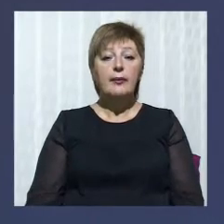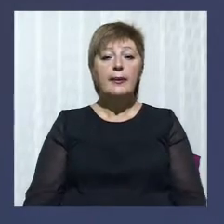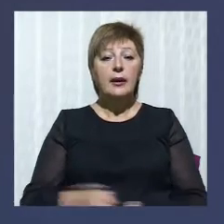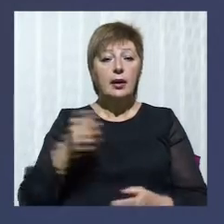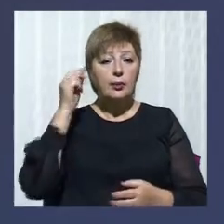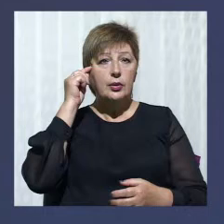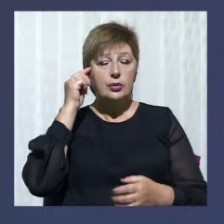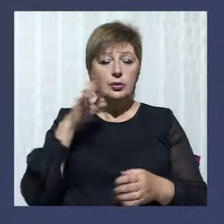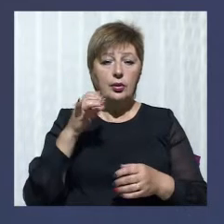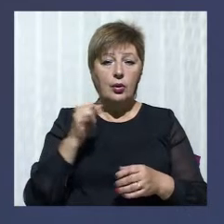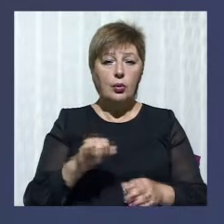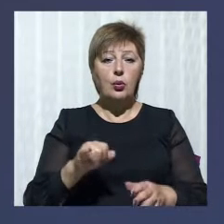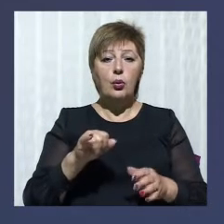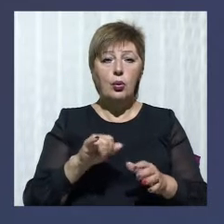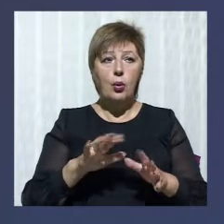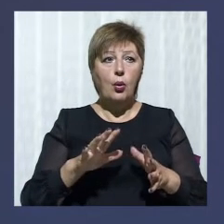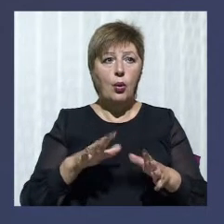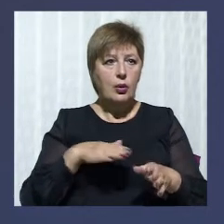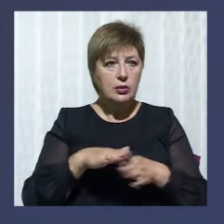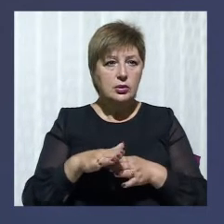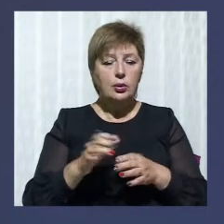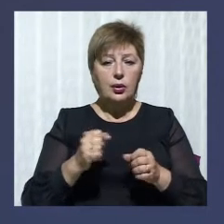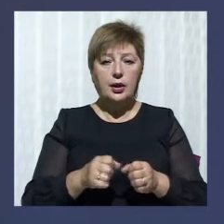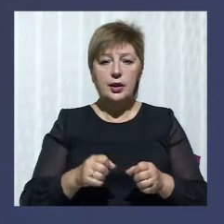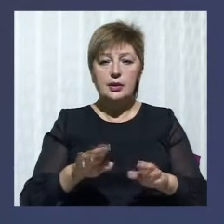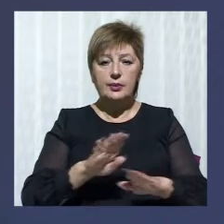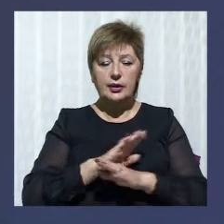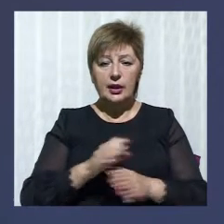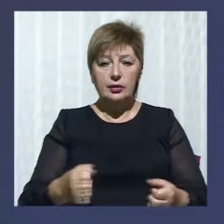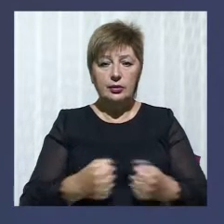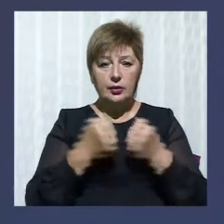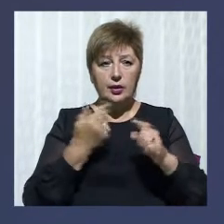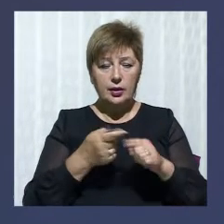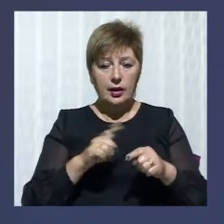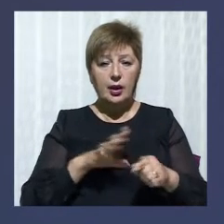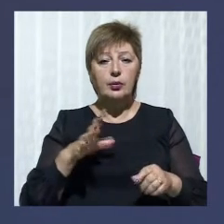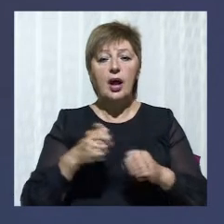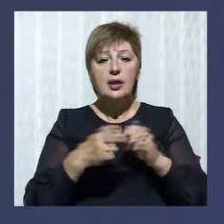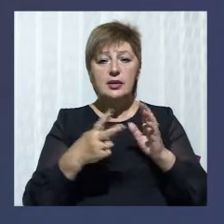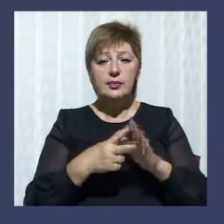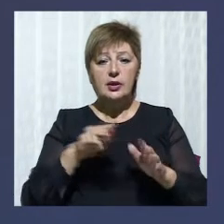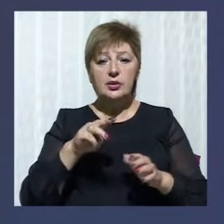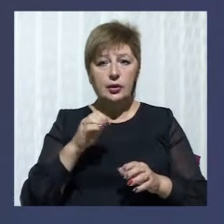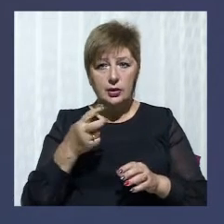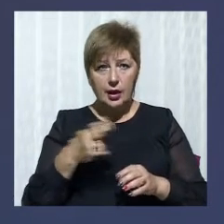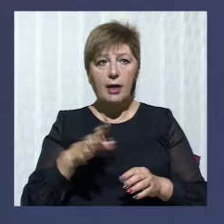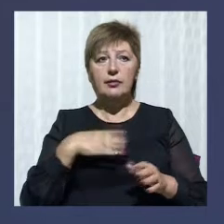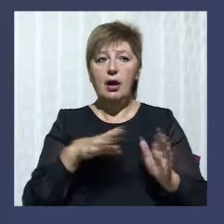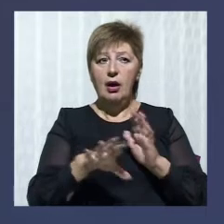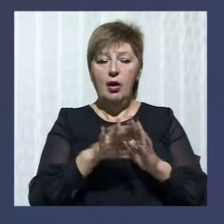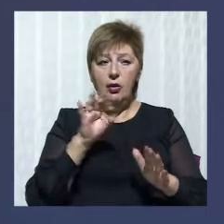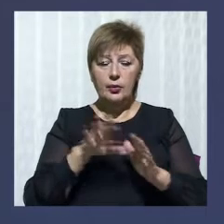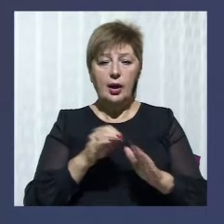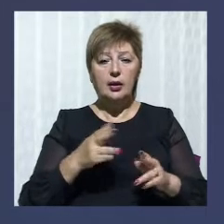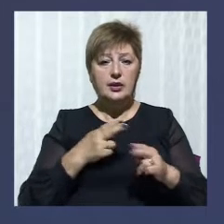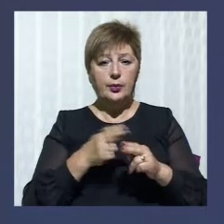Підозрюваному у скоєнні смертельної ДТП, яка сталася 17 травня на вулиці Маршала Малиновського, обрано запобіжний захід утримання